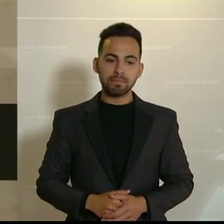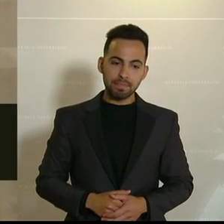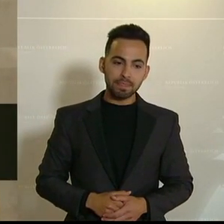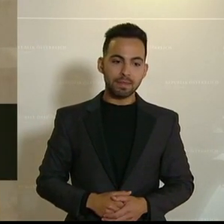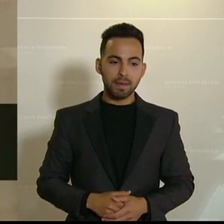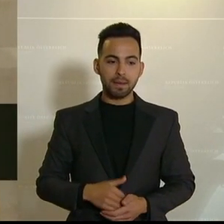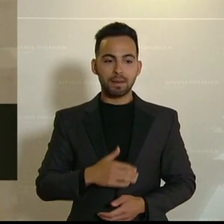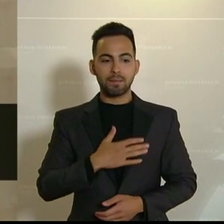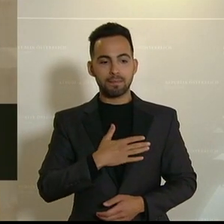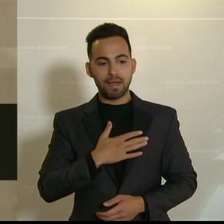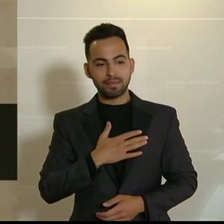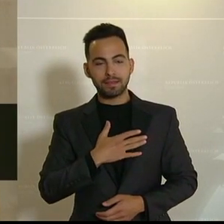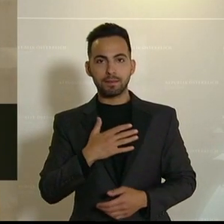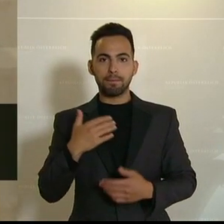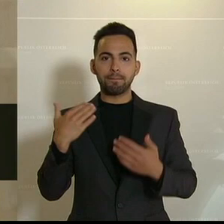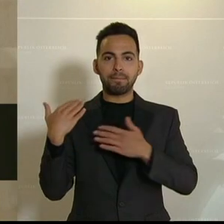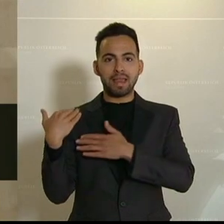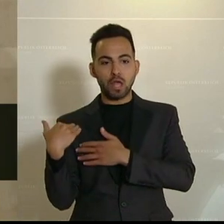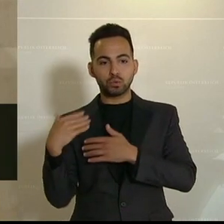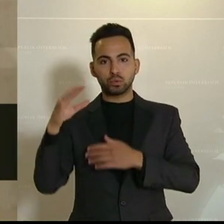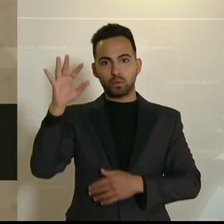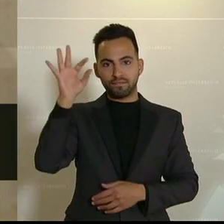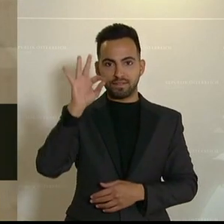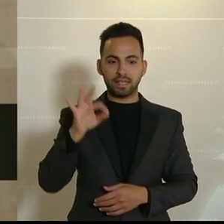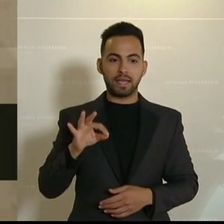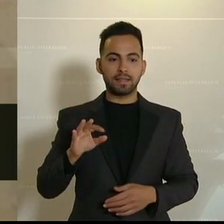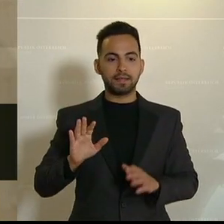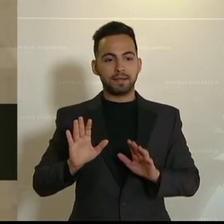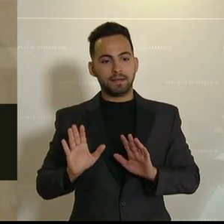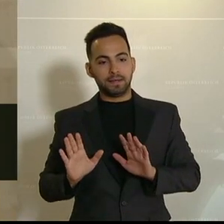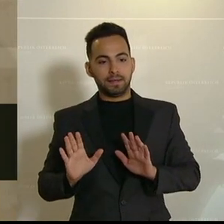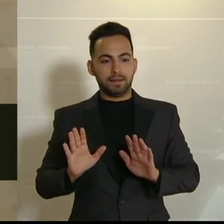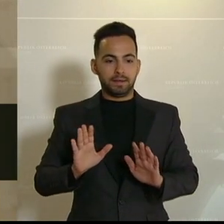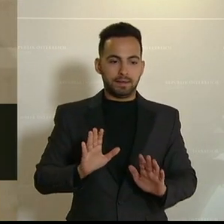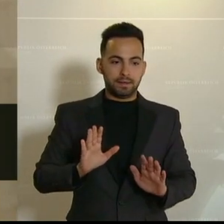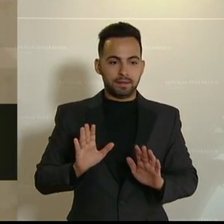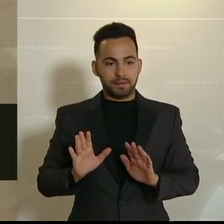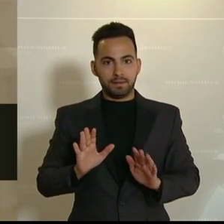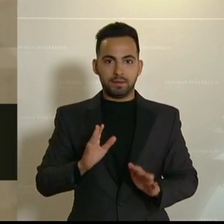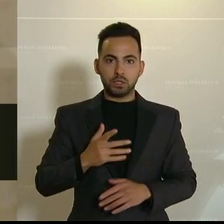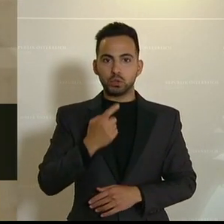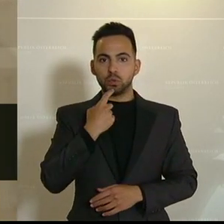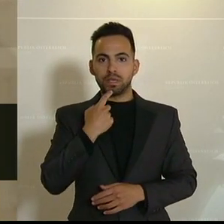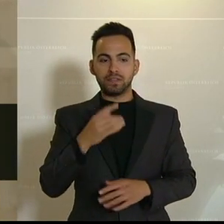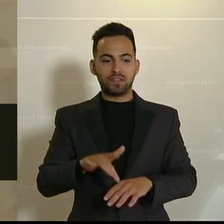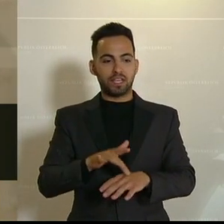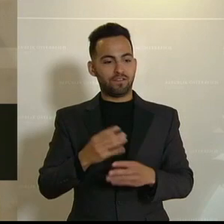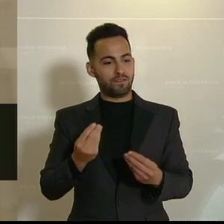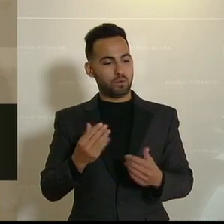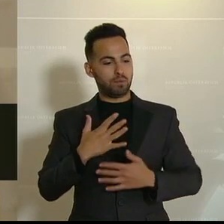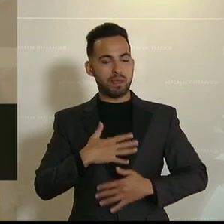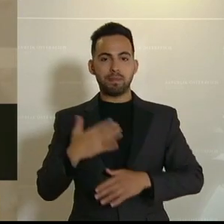Meine Belastungsfähigkeit ist, muss ich ganz ehrlich sagen, mein subjektiver Gemütszustand, wenn ich Ihnen den jetzt darstellen darf, meine